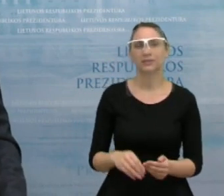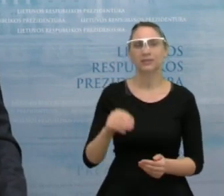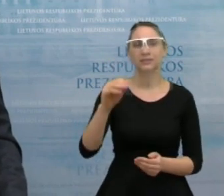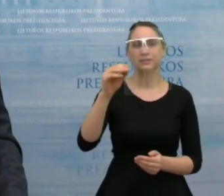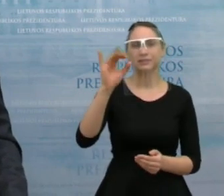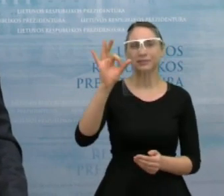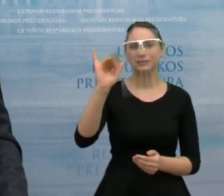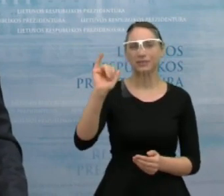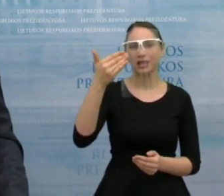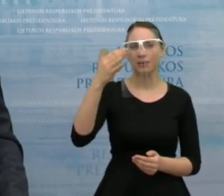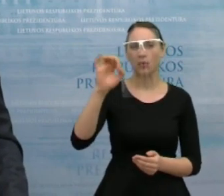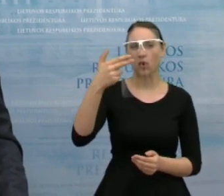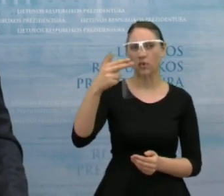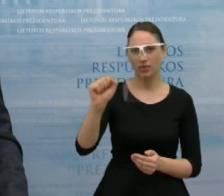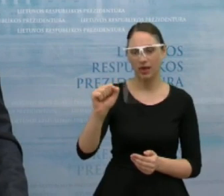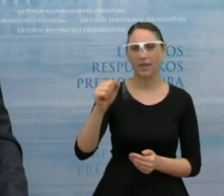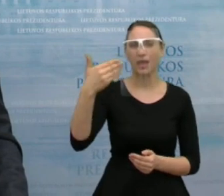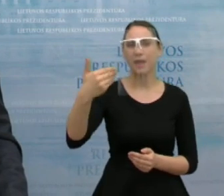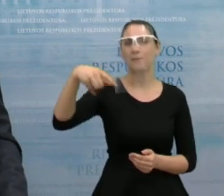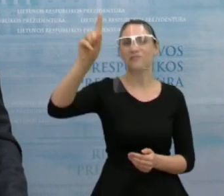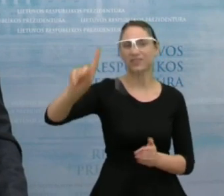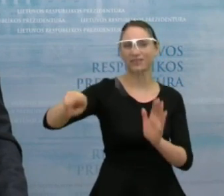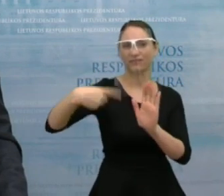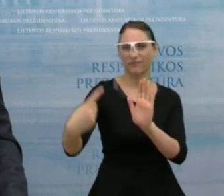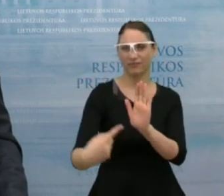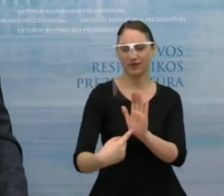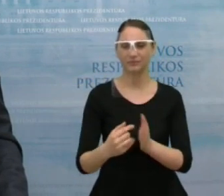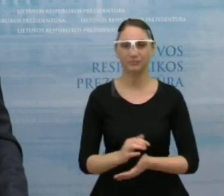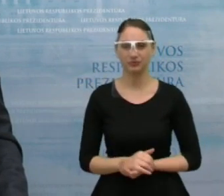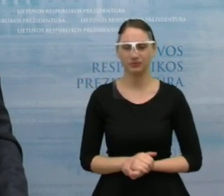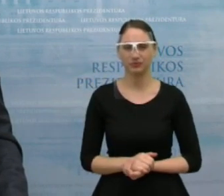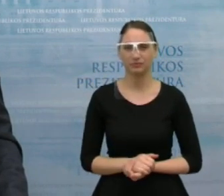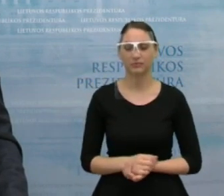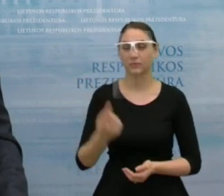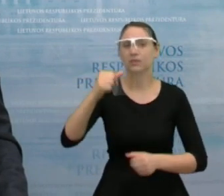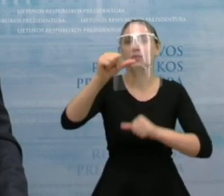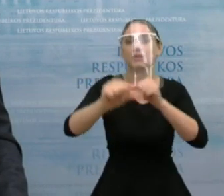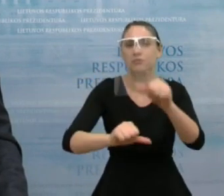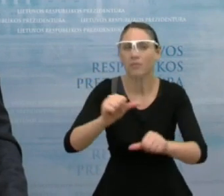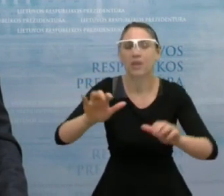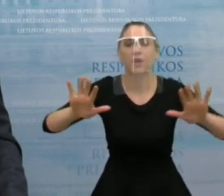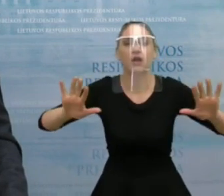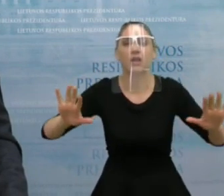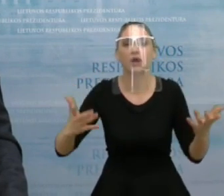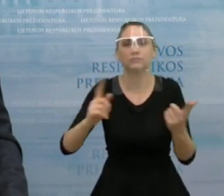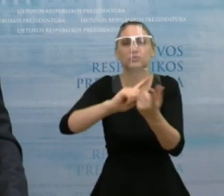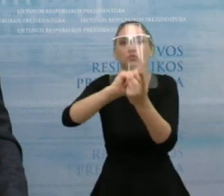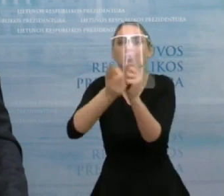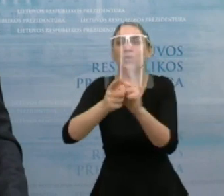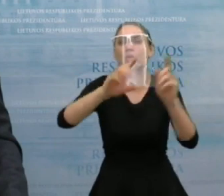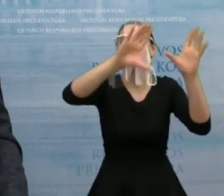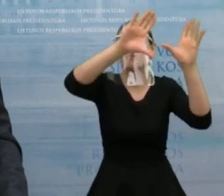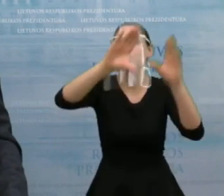Simona. Labą dieną. O kaip prezidentas sulitumų kitais metais mažinti tą skolą ir